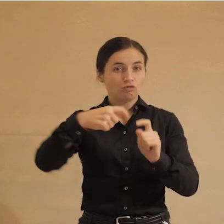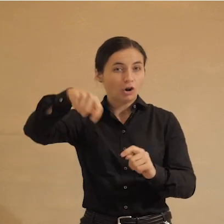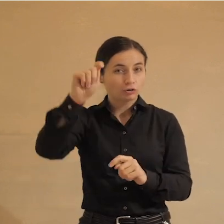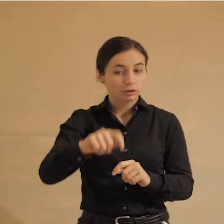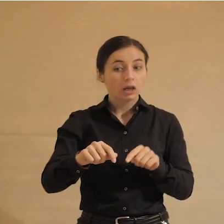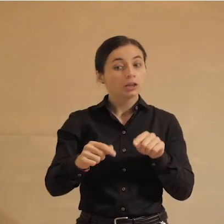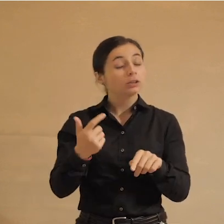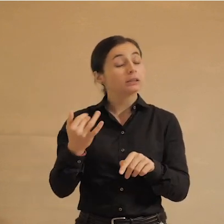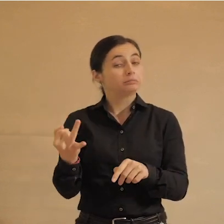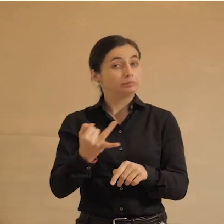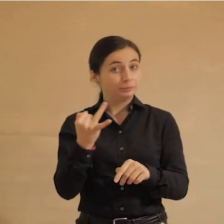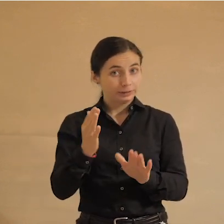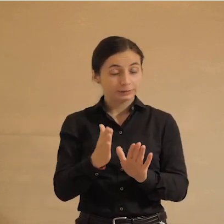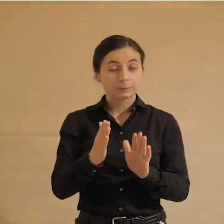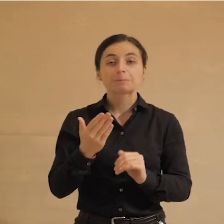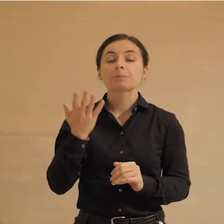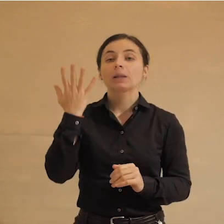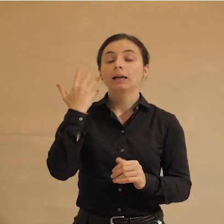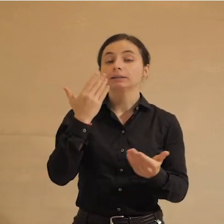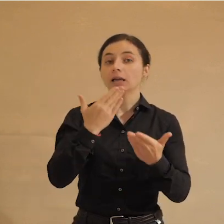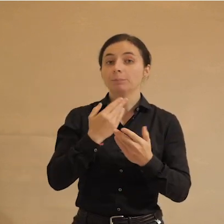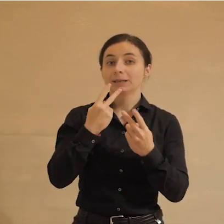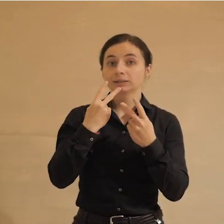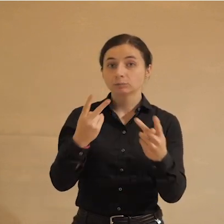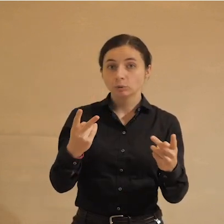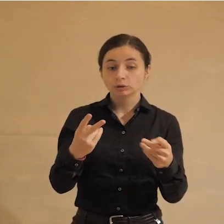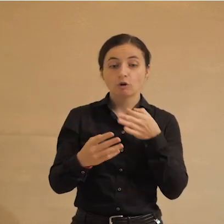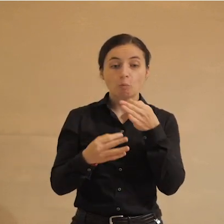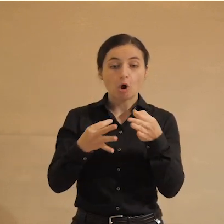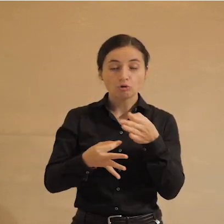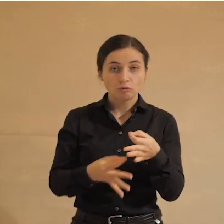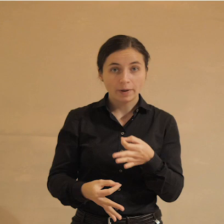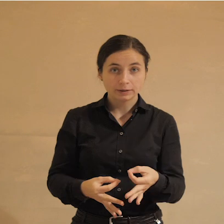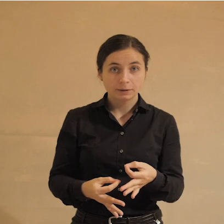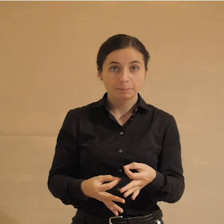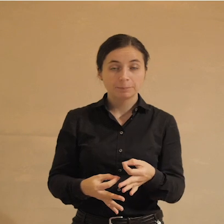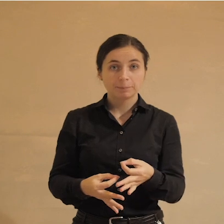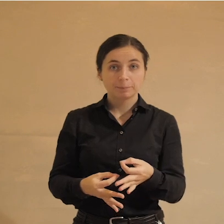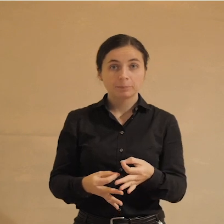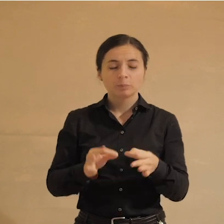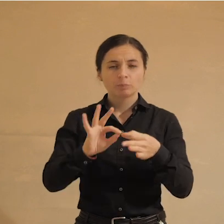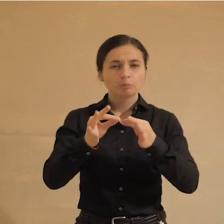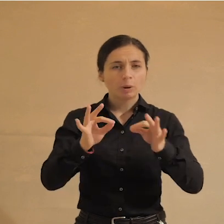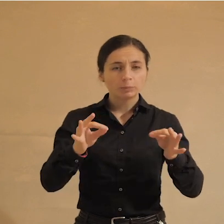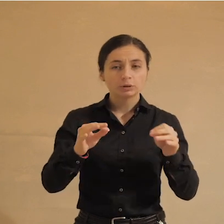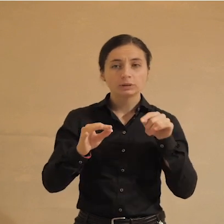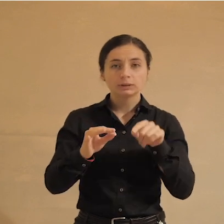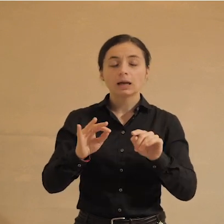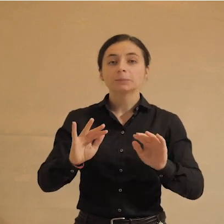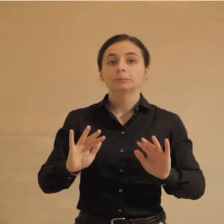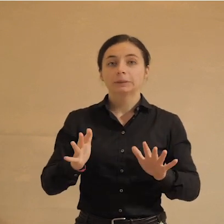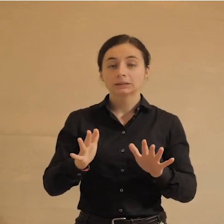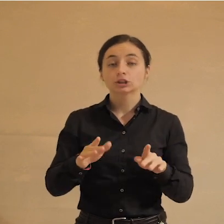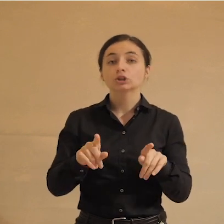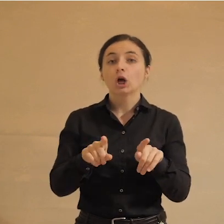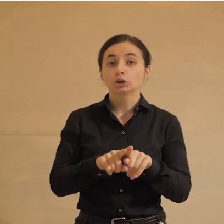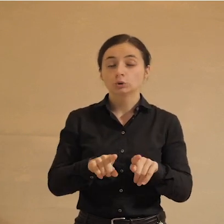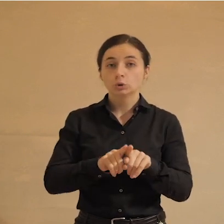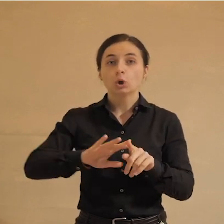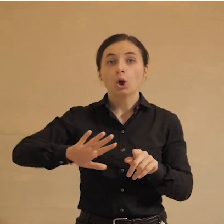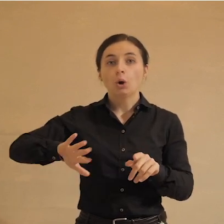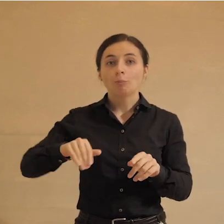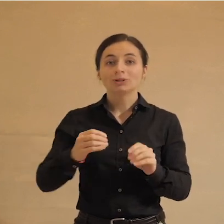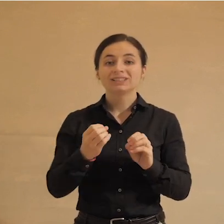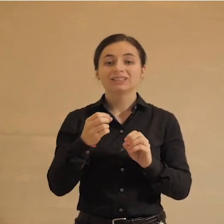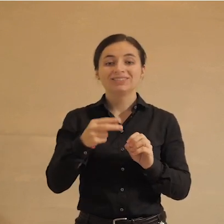интересная вещь. Значит, когда мы смотрим на эти ответы поподробнее, то там произошла тоже, после